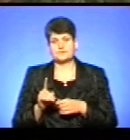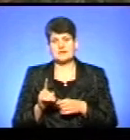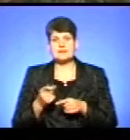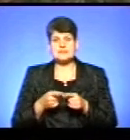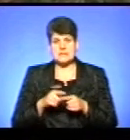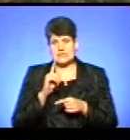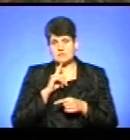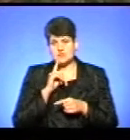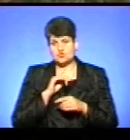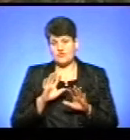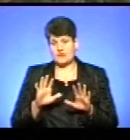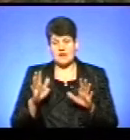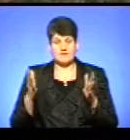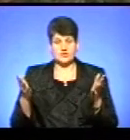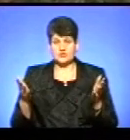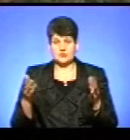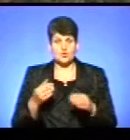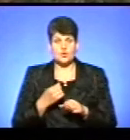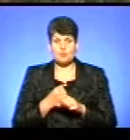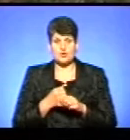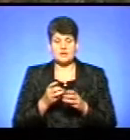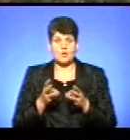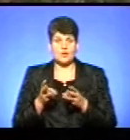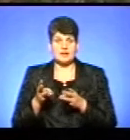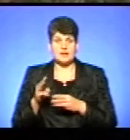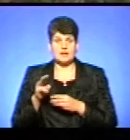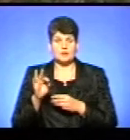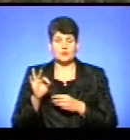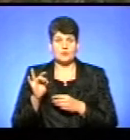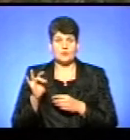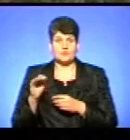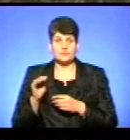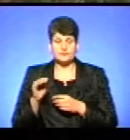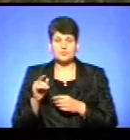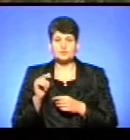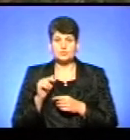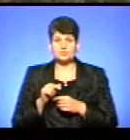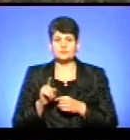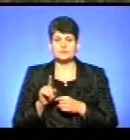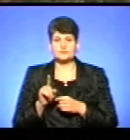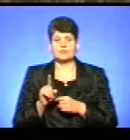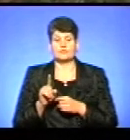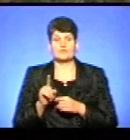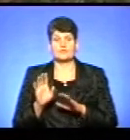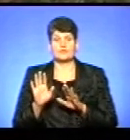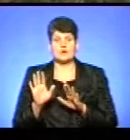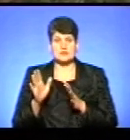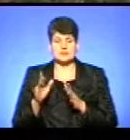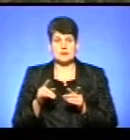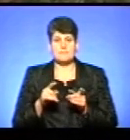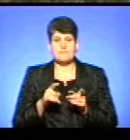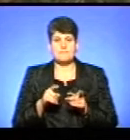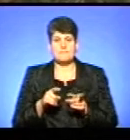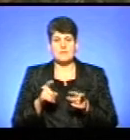тимчасове явище робота котелень на Турфу, бо в разі переходу